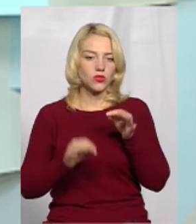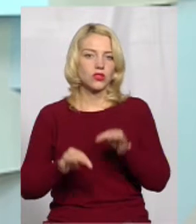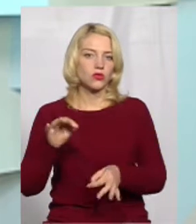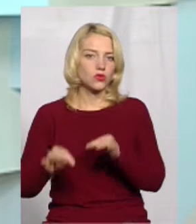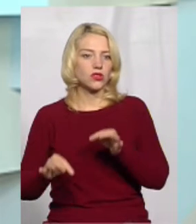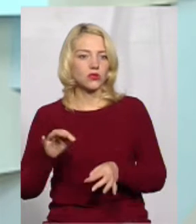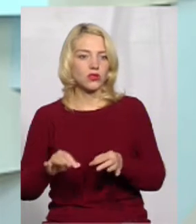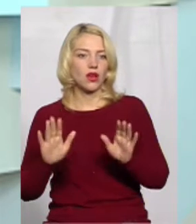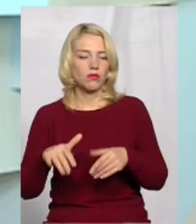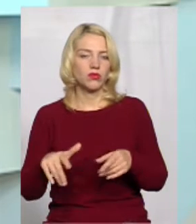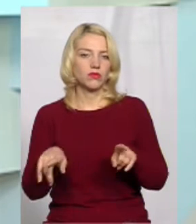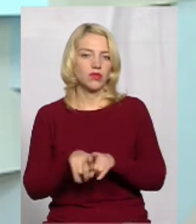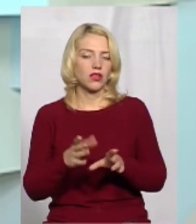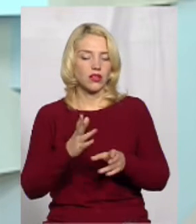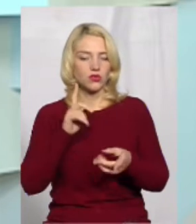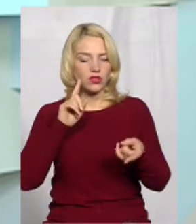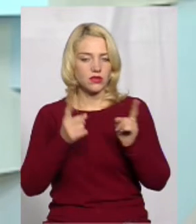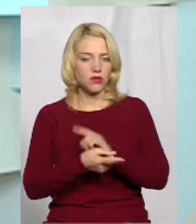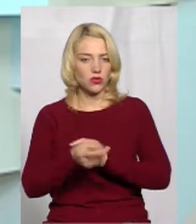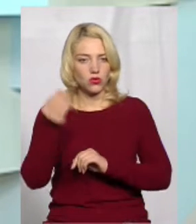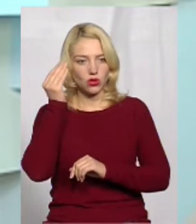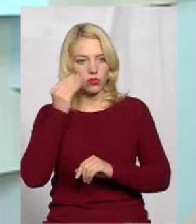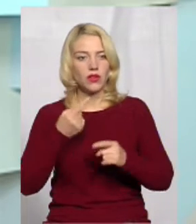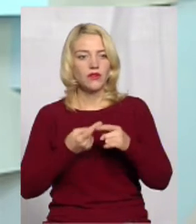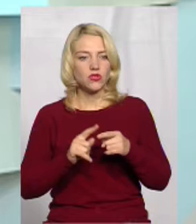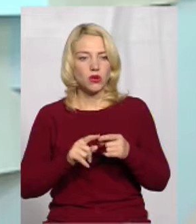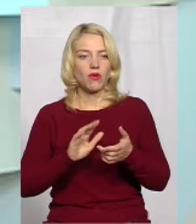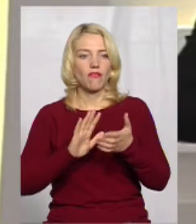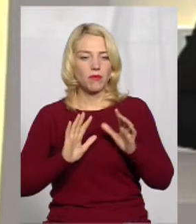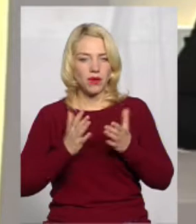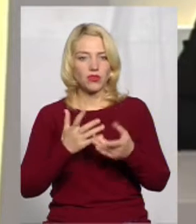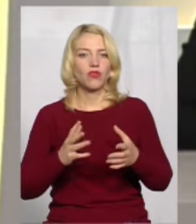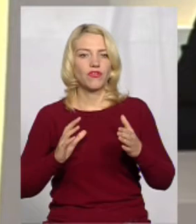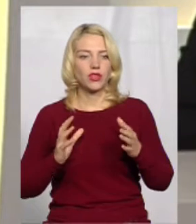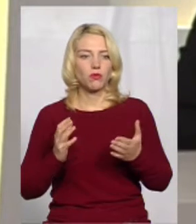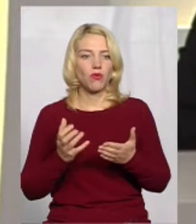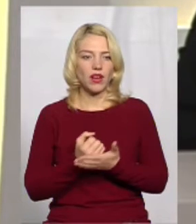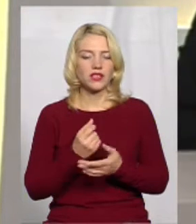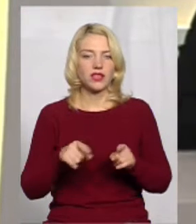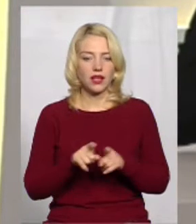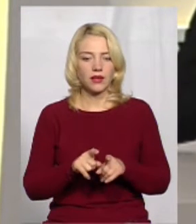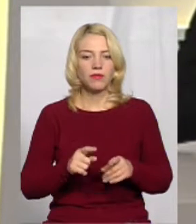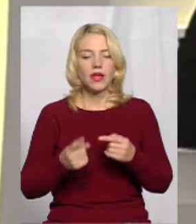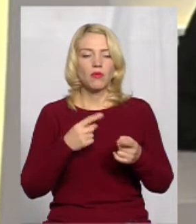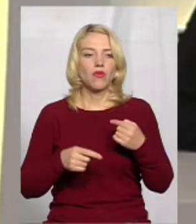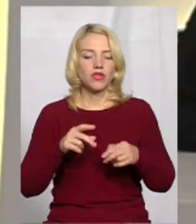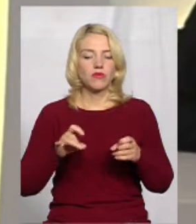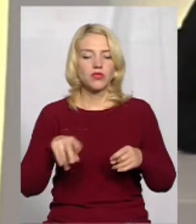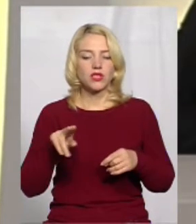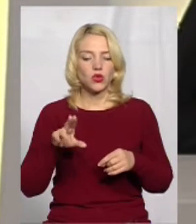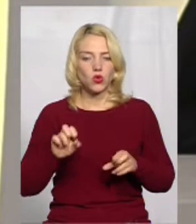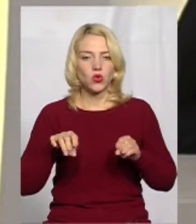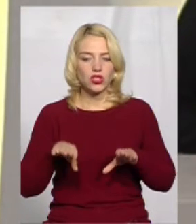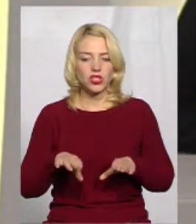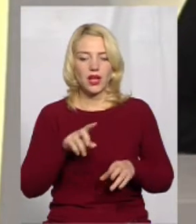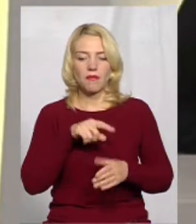змінюється думка. В даному випадку відбувається так. От повернемось до рішення Хмельницької міської ради. Вирішили змінити